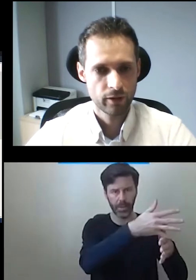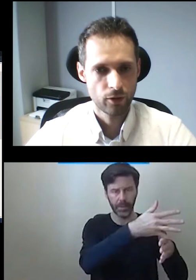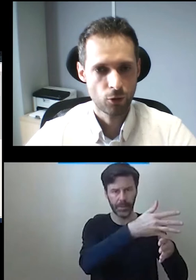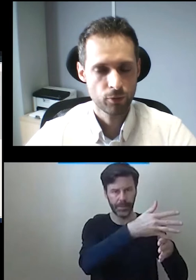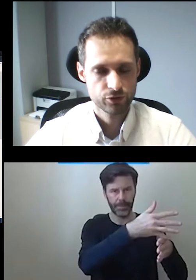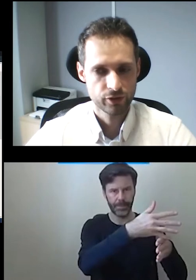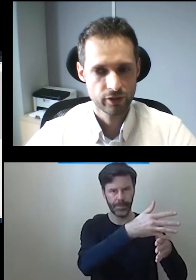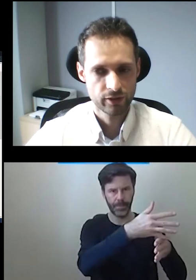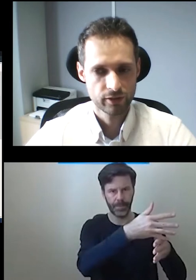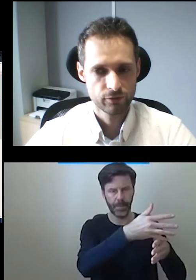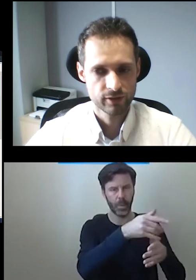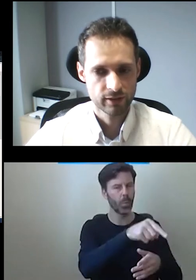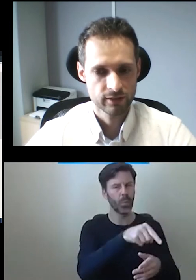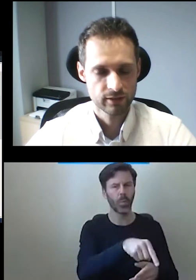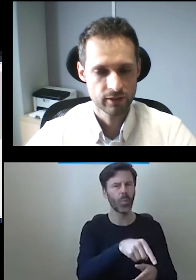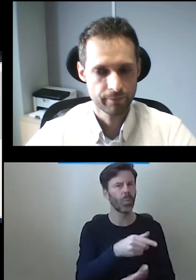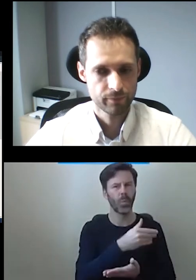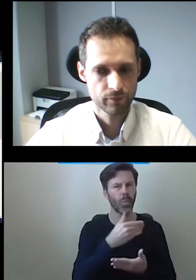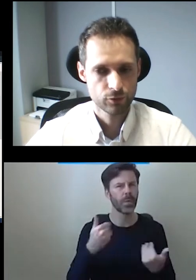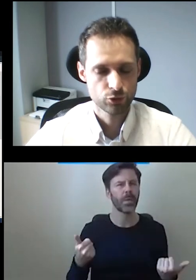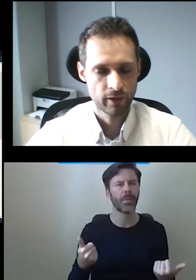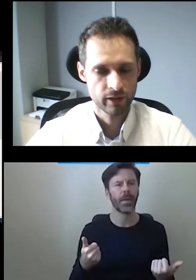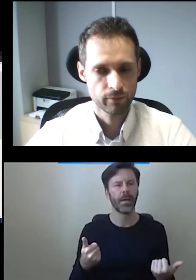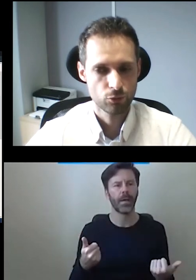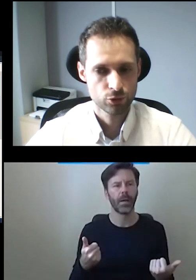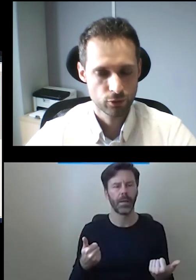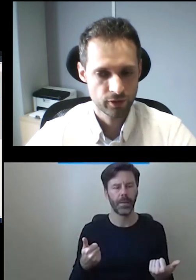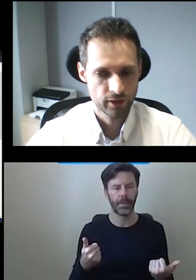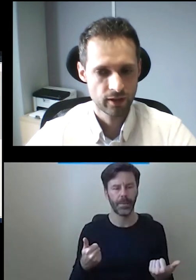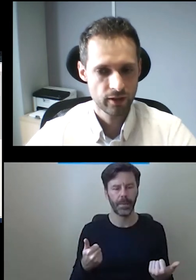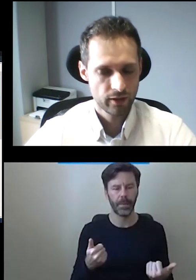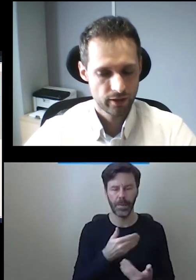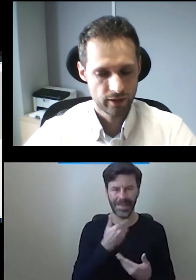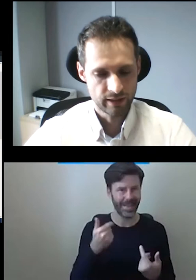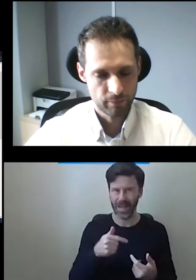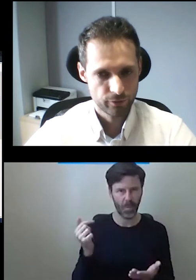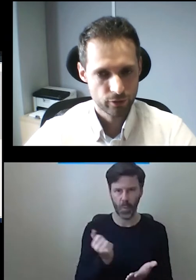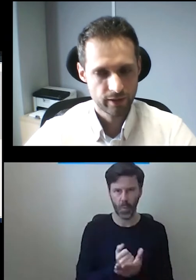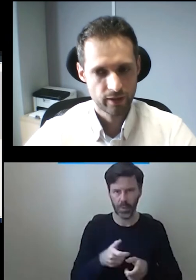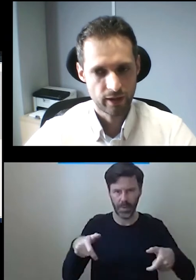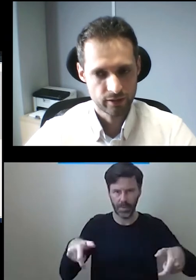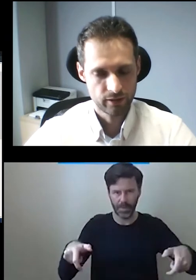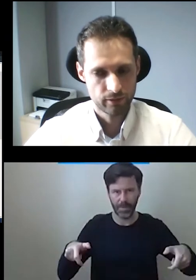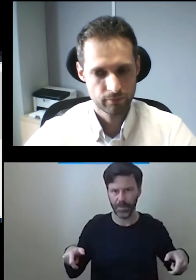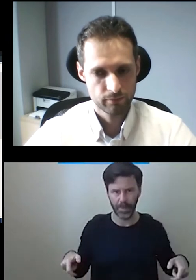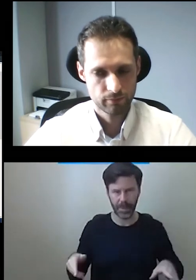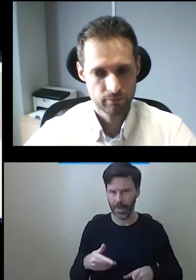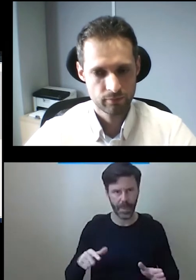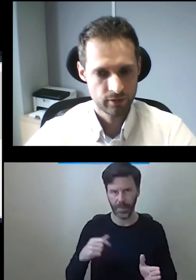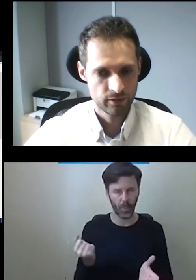obostrzeń związanych z utrzymaniem użytkownika na platformie ani